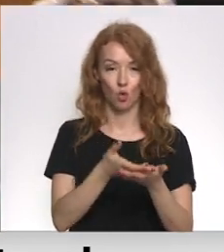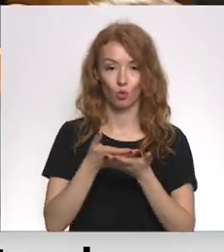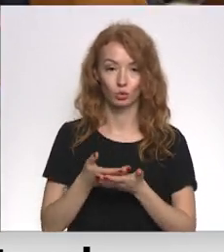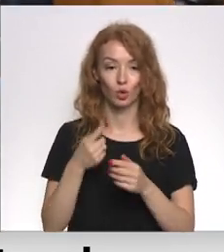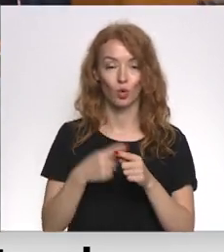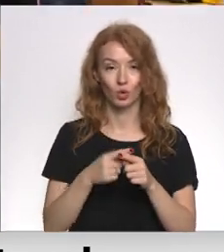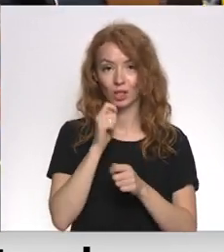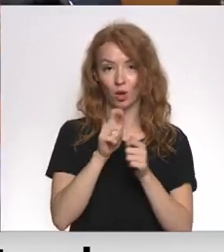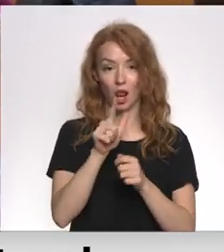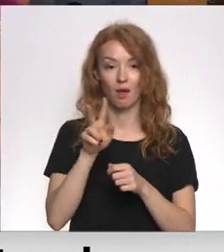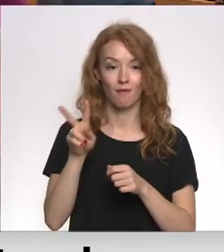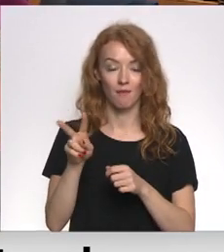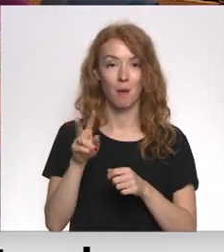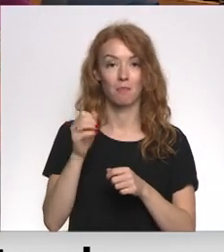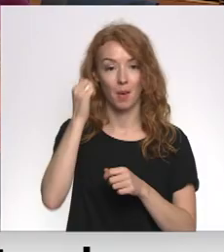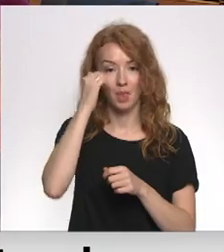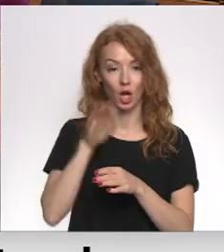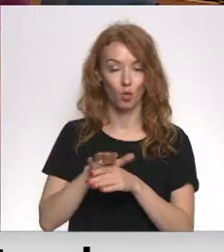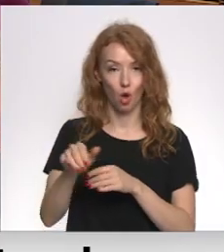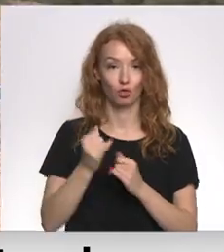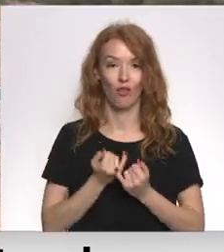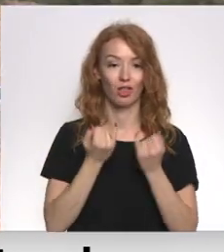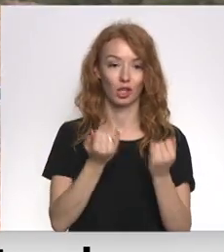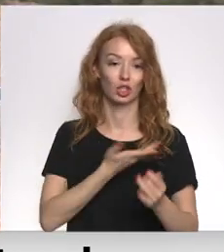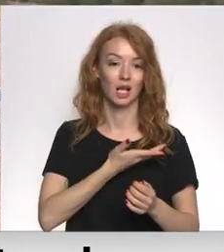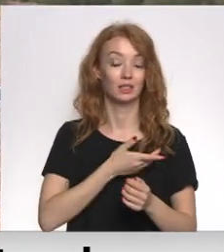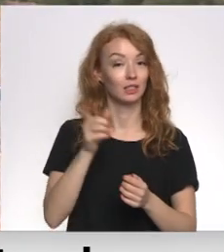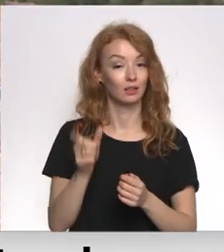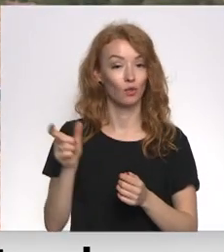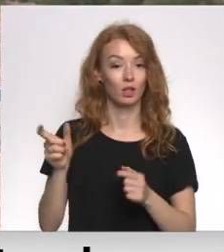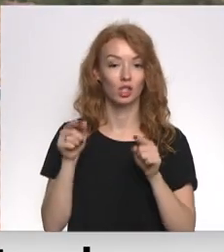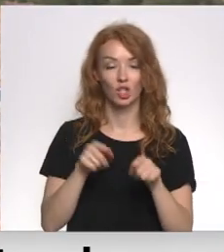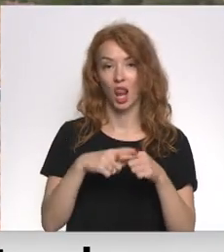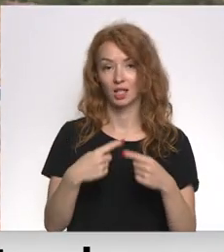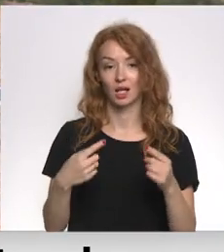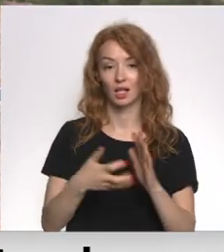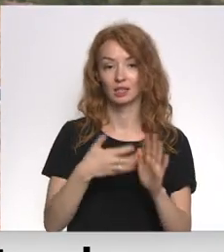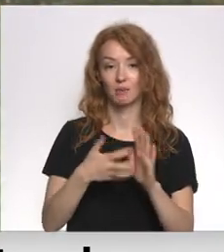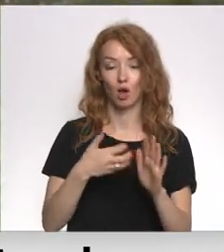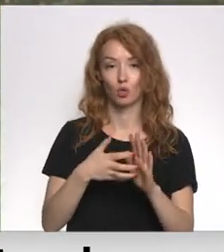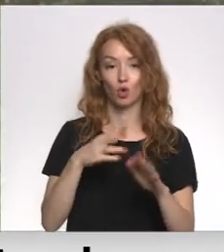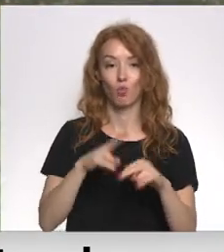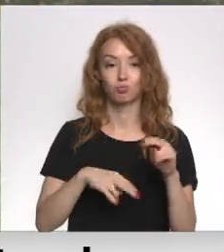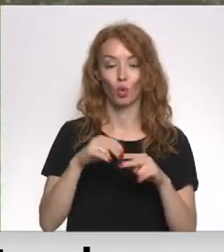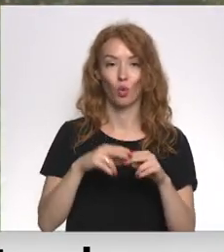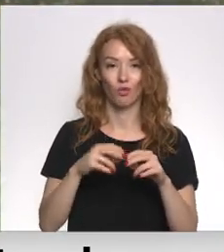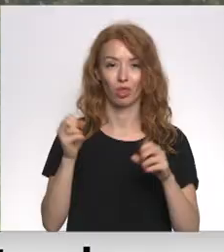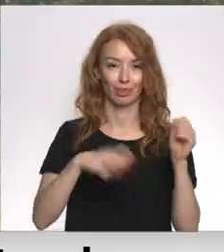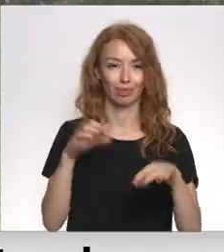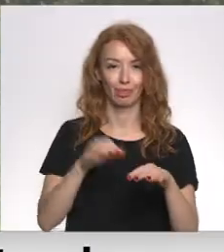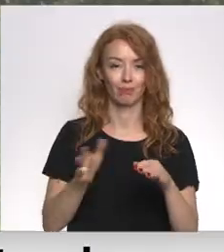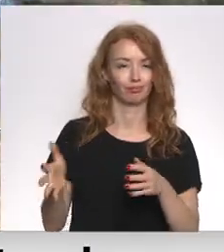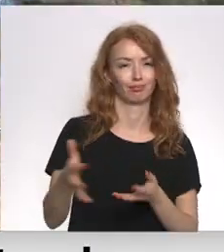ko portālā ziedotā LV pieminekļi nojaukšanai veltījuši iedzīvotāji. Šie līdzēkļi tiks izmantoti būvu grūžu aizvākšanai.